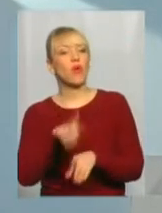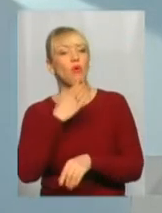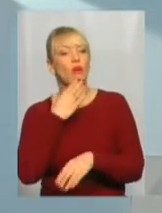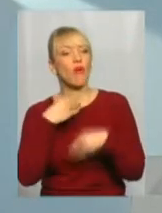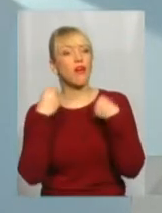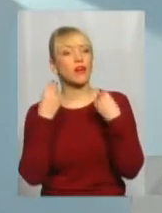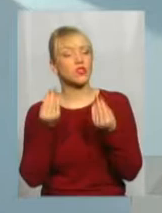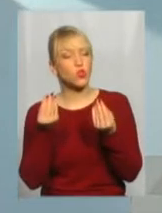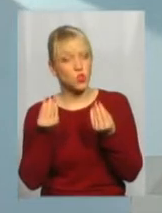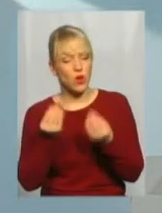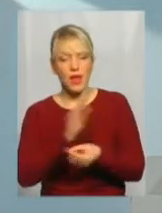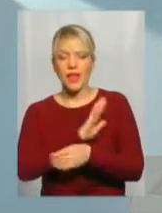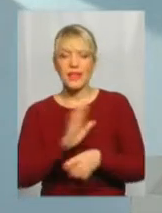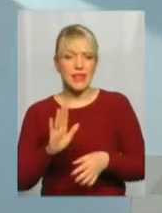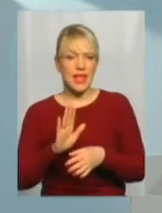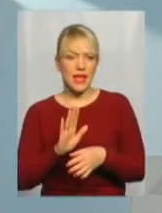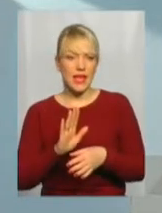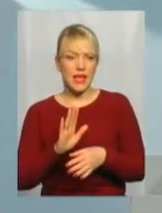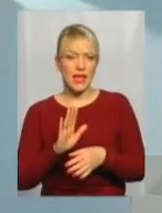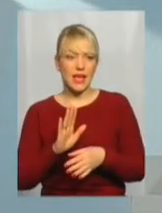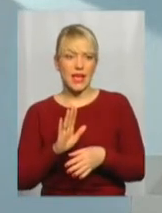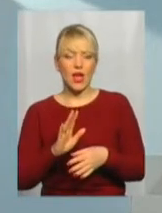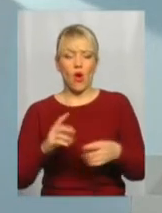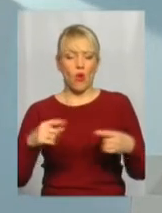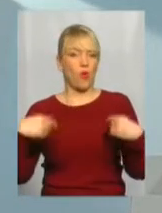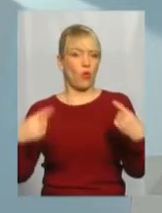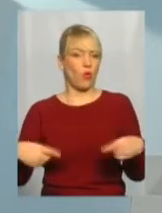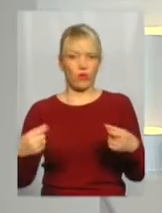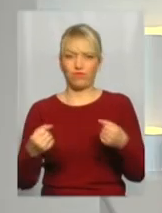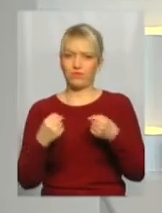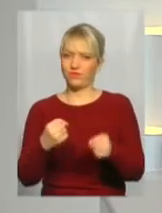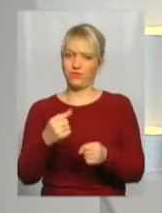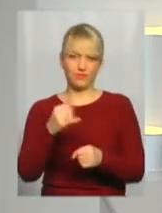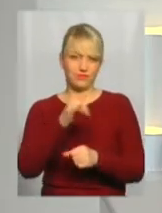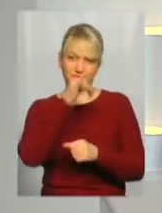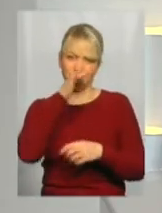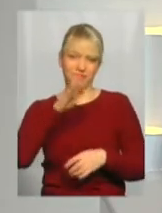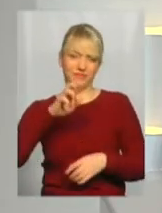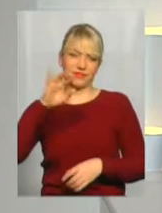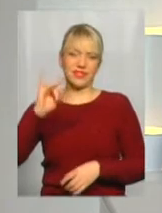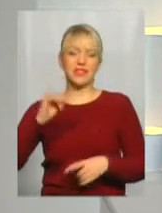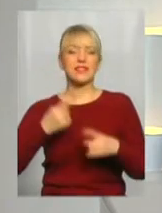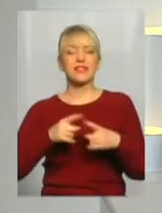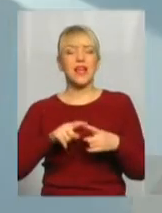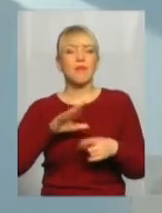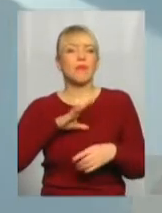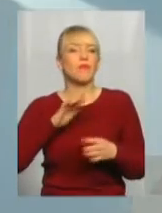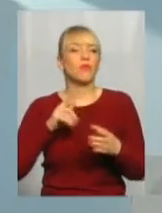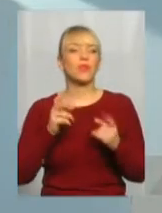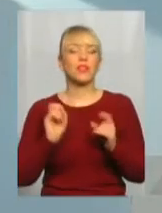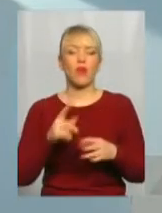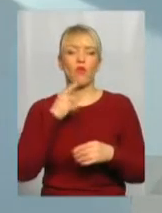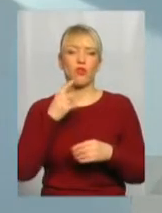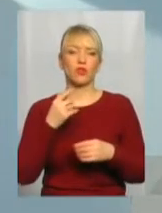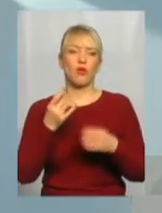піднялося колесо машини по такій красі переїхати. Це було просто, я каже сучасна